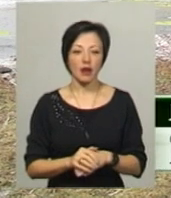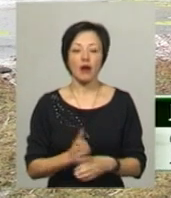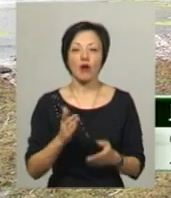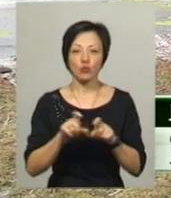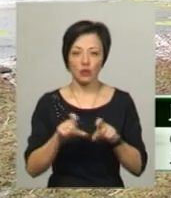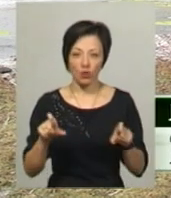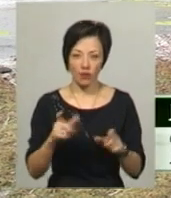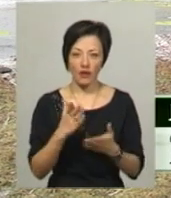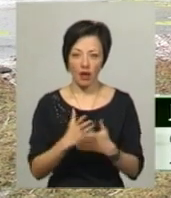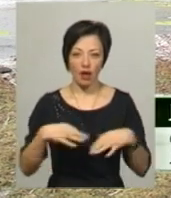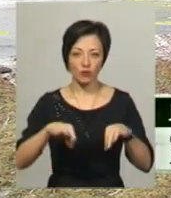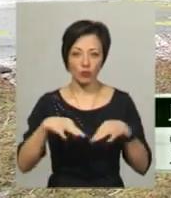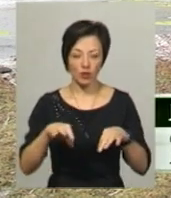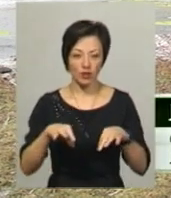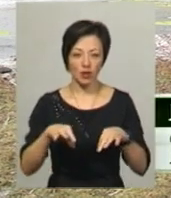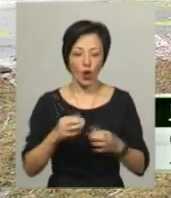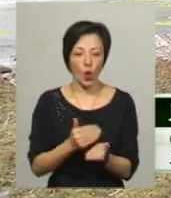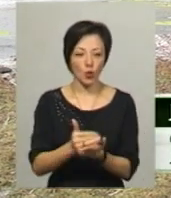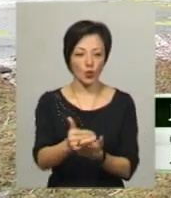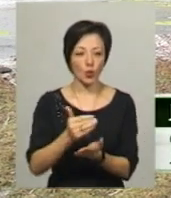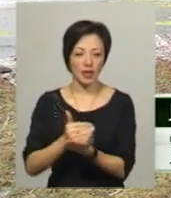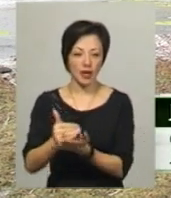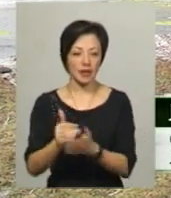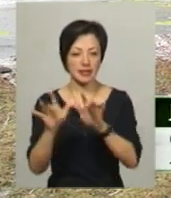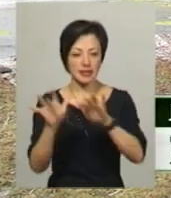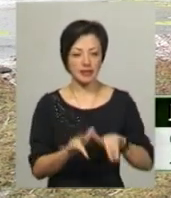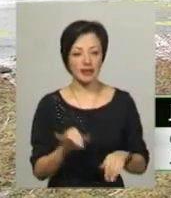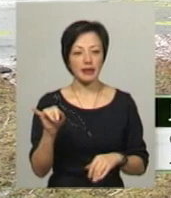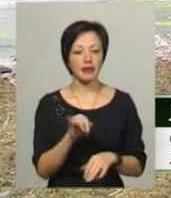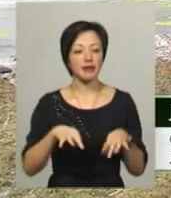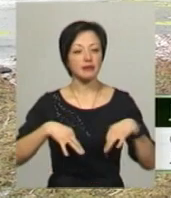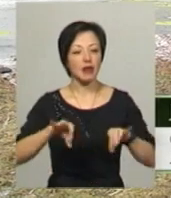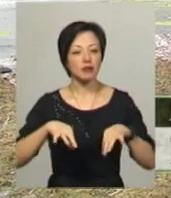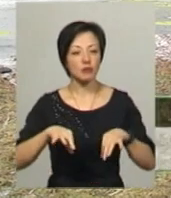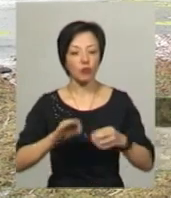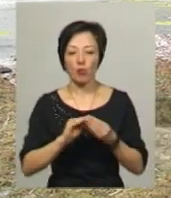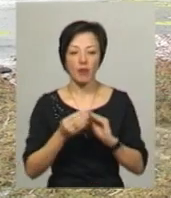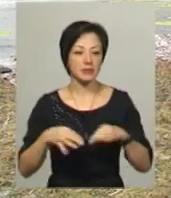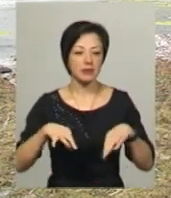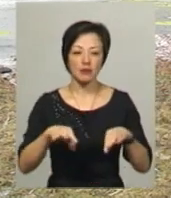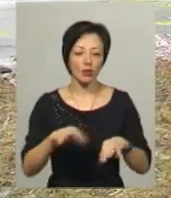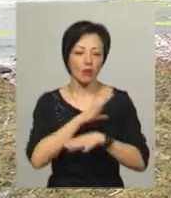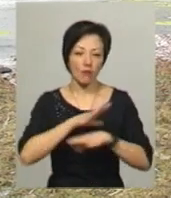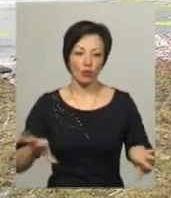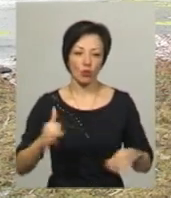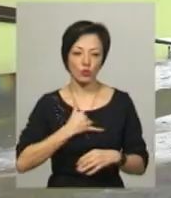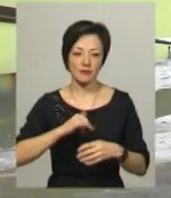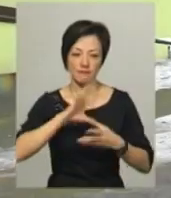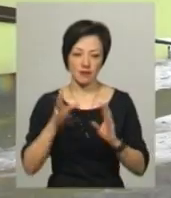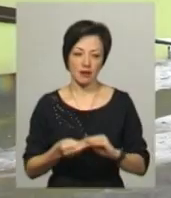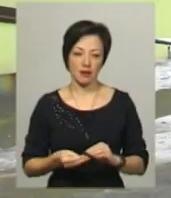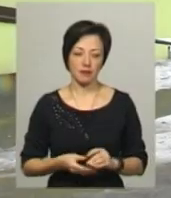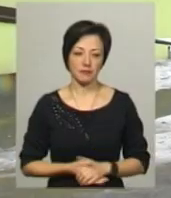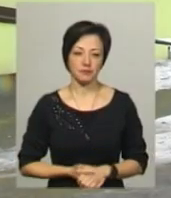є автомобіль, що розгортає сніг. І проблем з транспортом не було в нас взагалі.